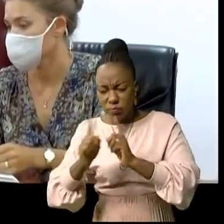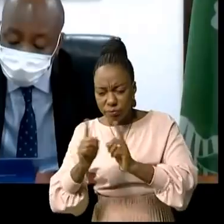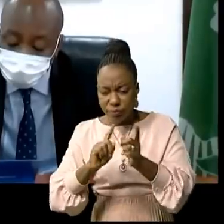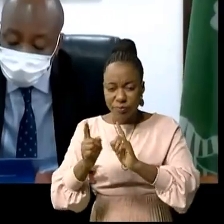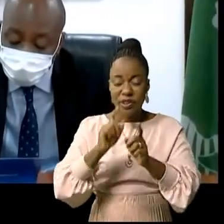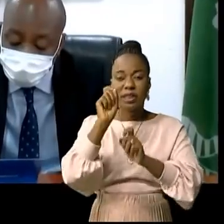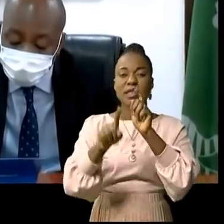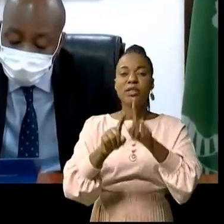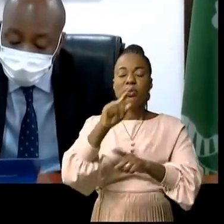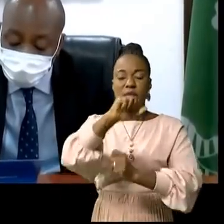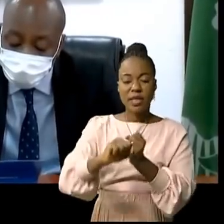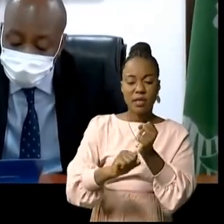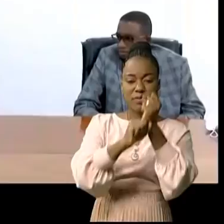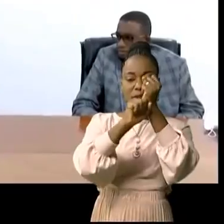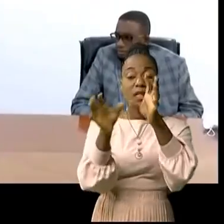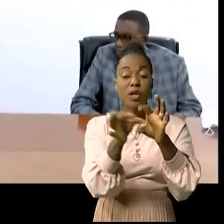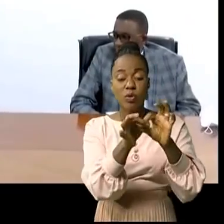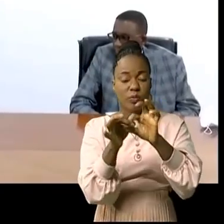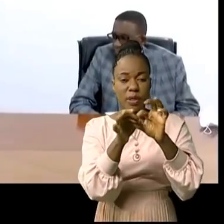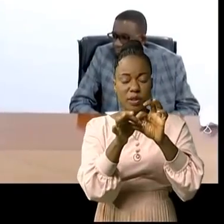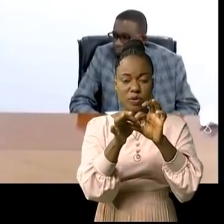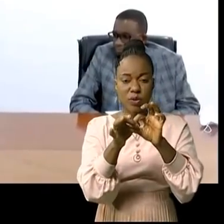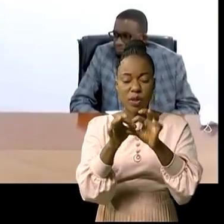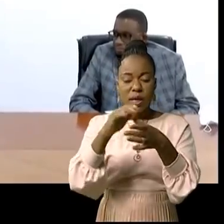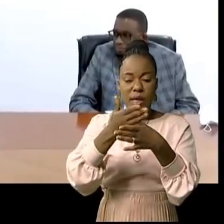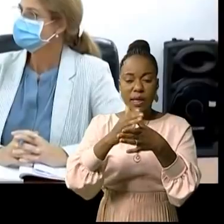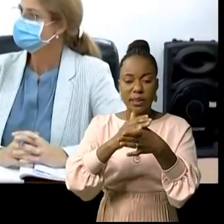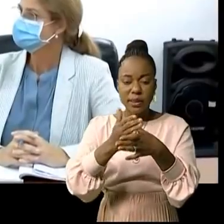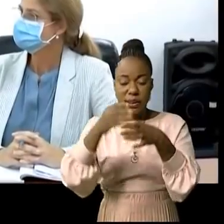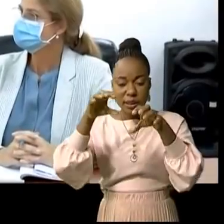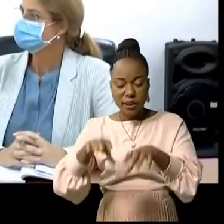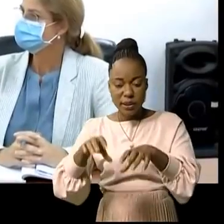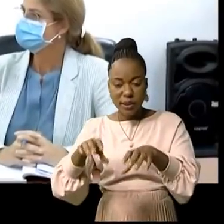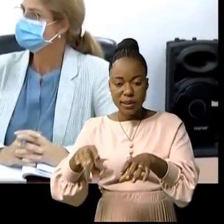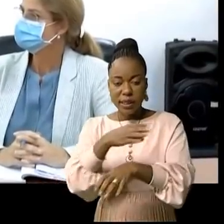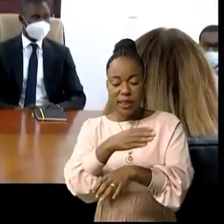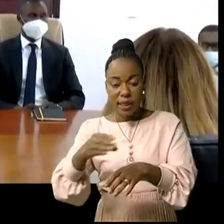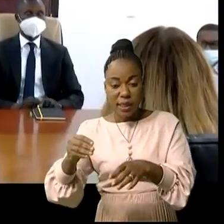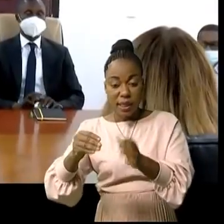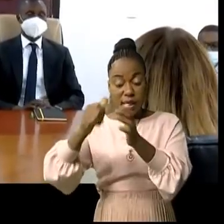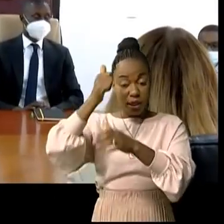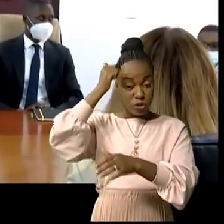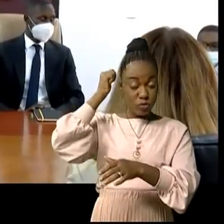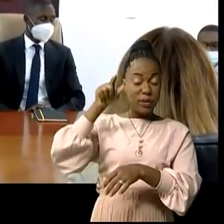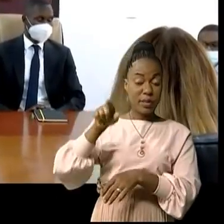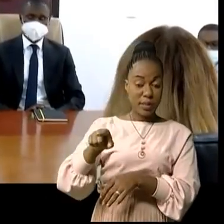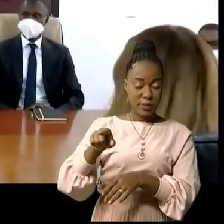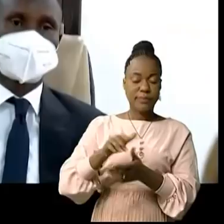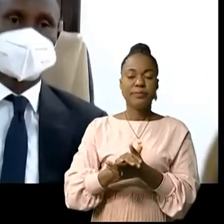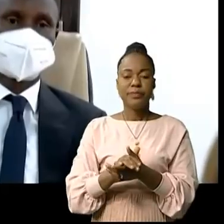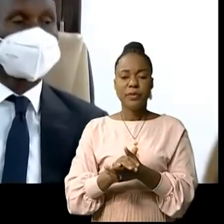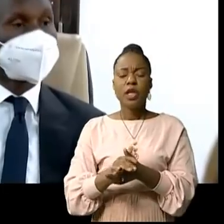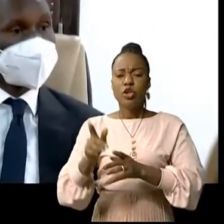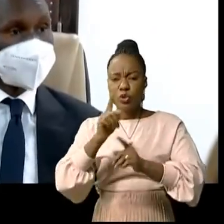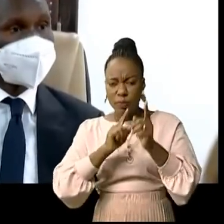la question du renforcement de la coopération bilatérale entre Stockholm et Kinshasa. Les deux personnalités ont aussi évoqué la